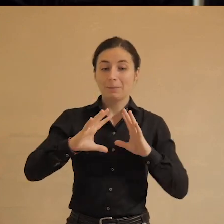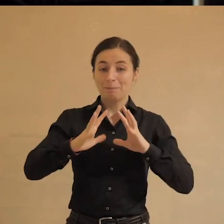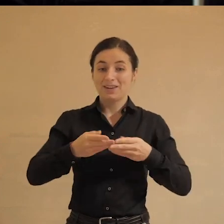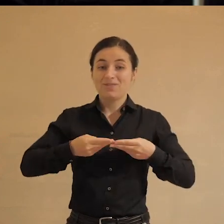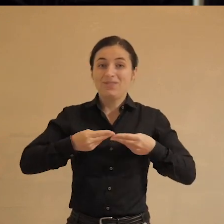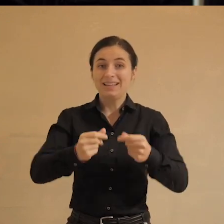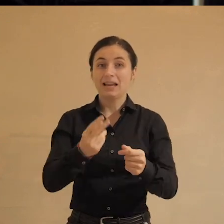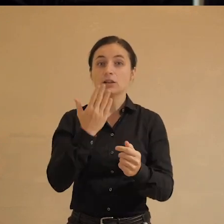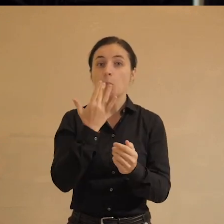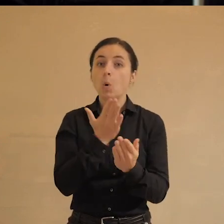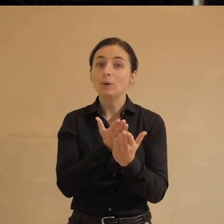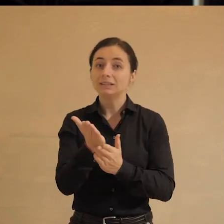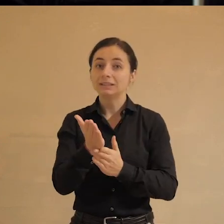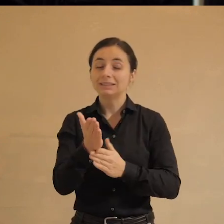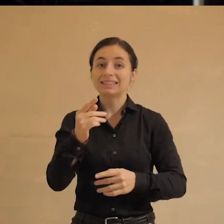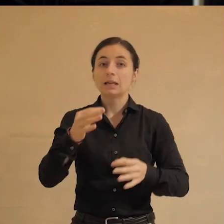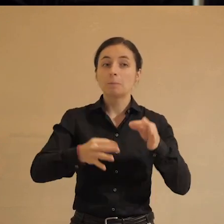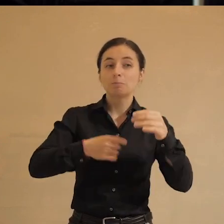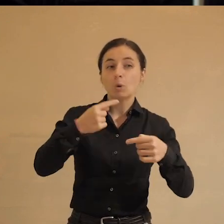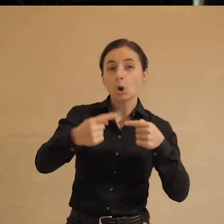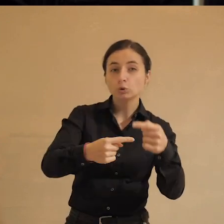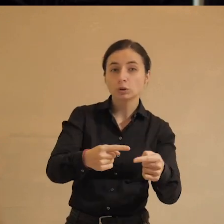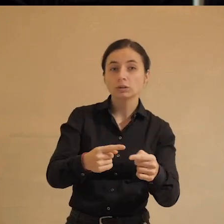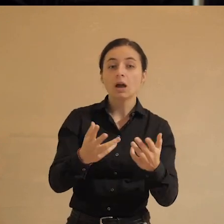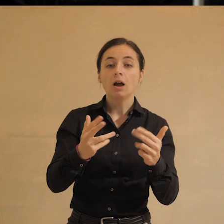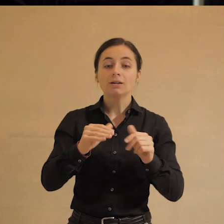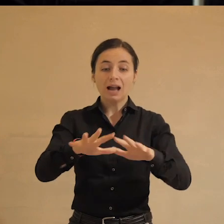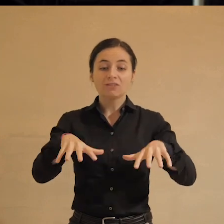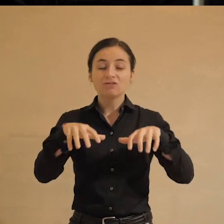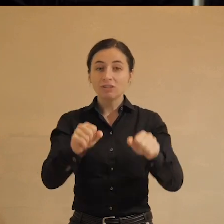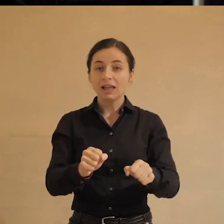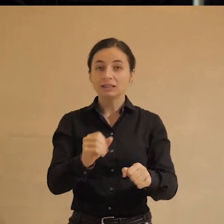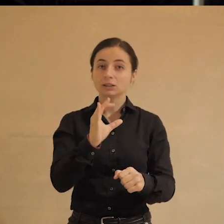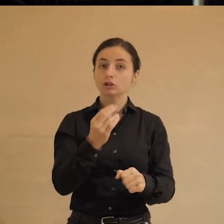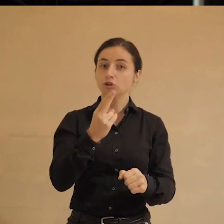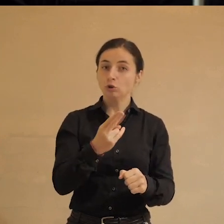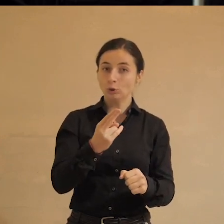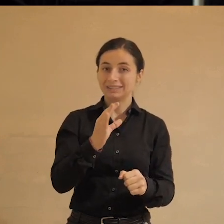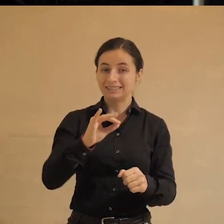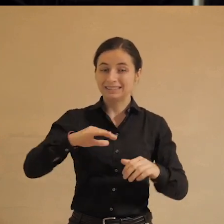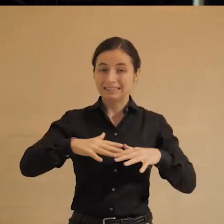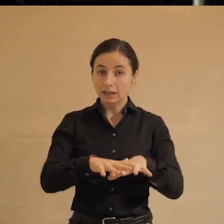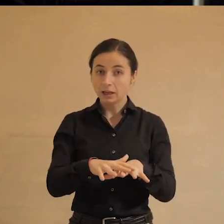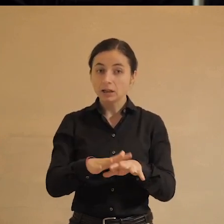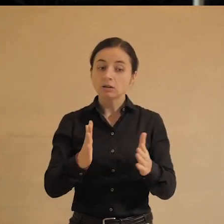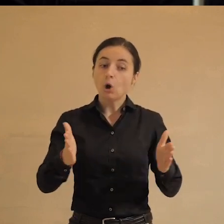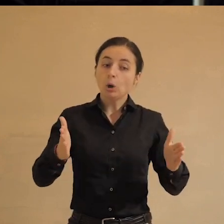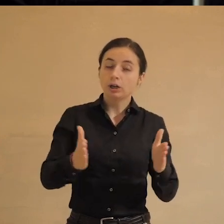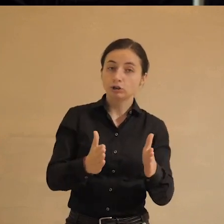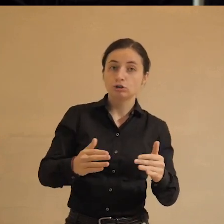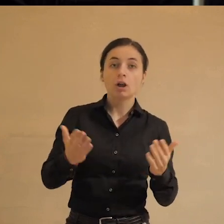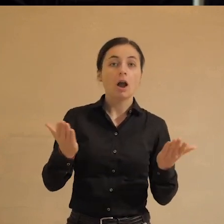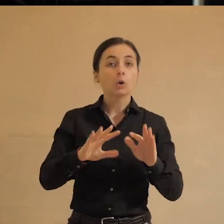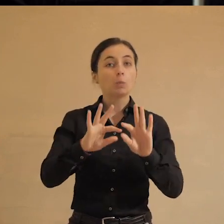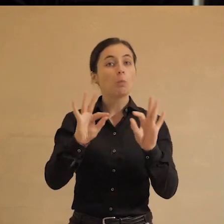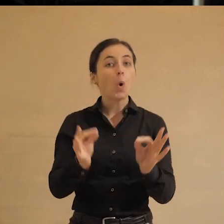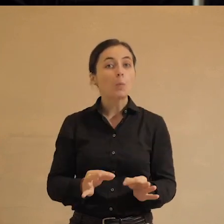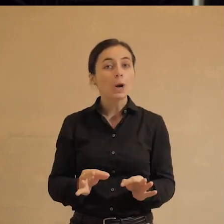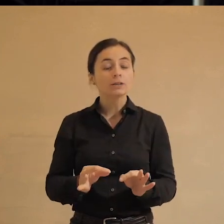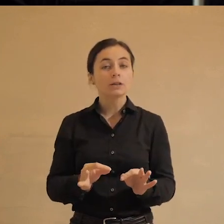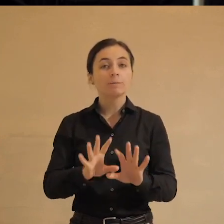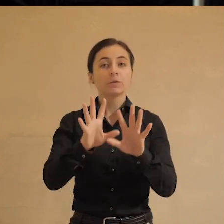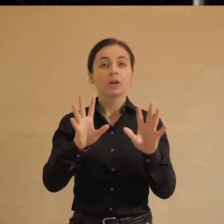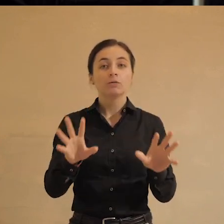политические процессы, в чем власть соцсетей, в чем ограничение этой власти, каким образом, так сказать,